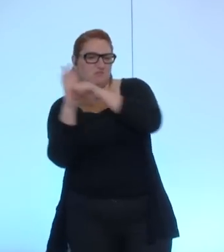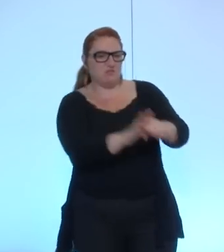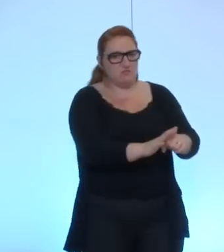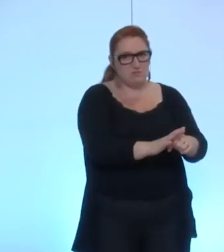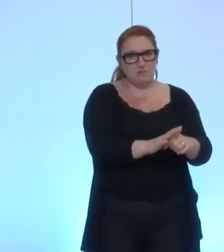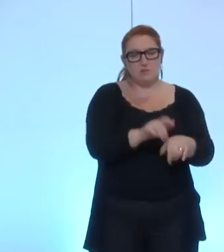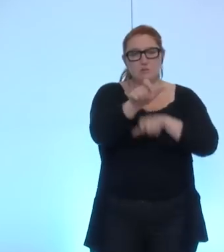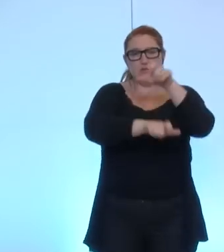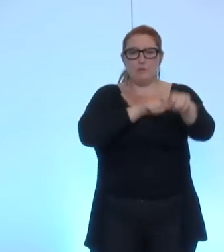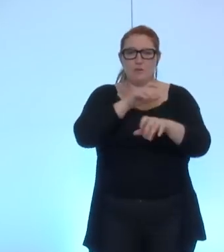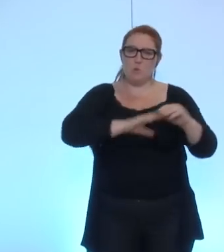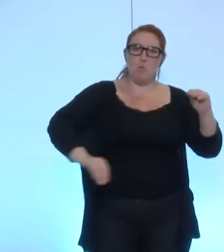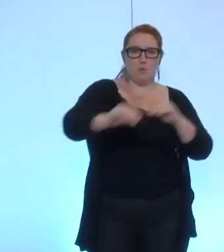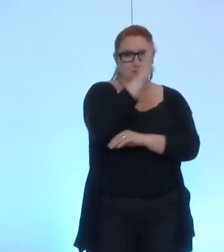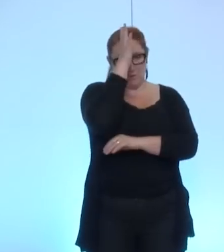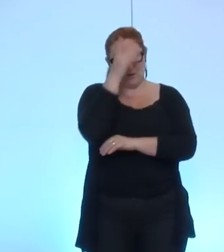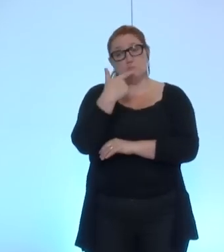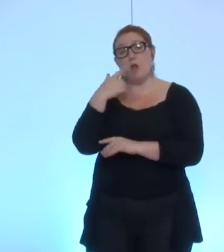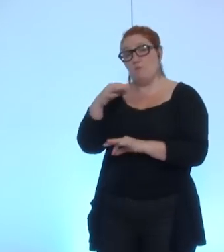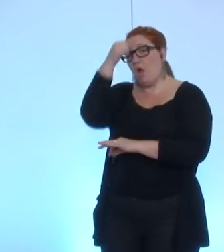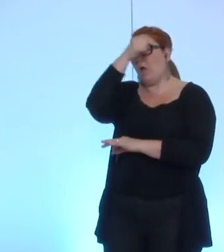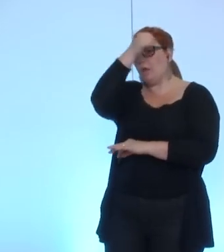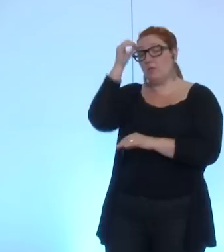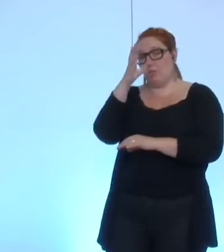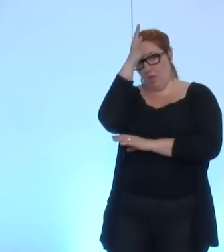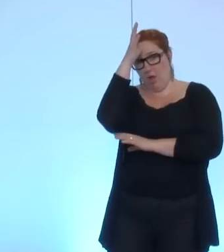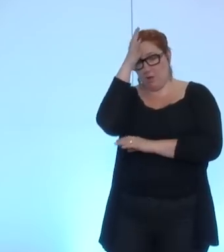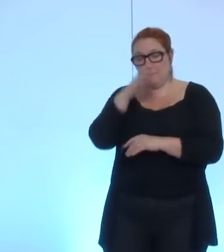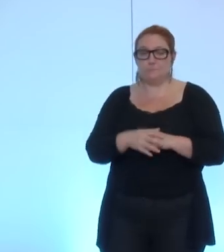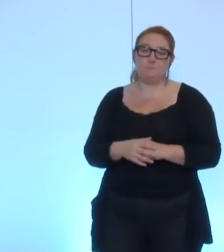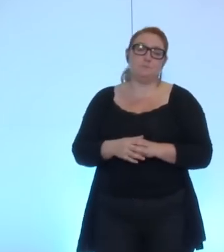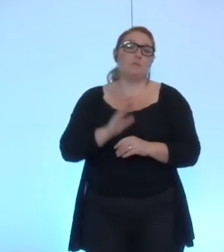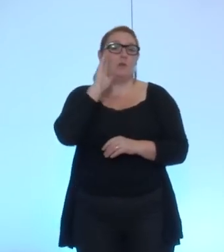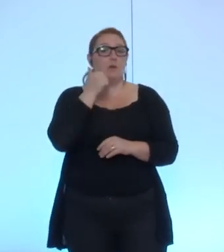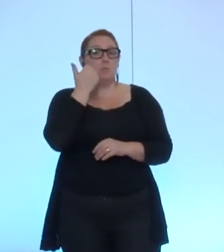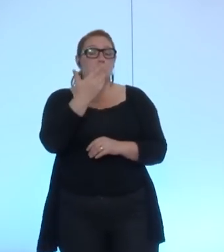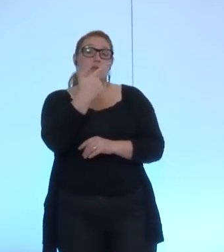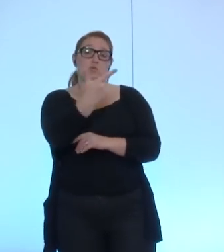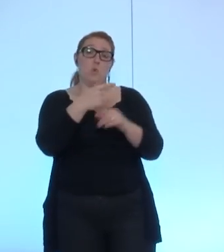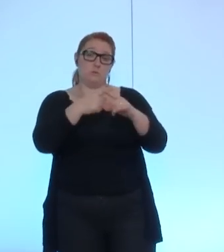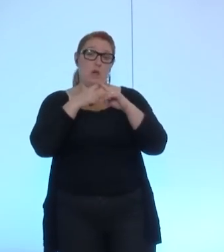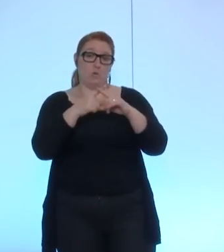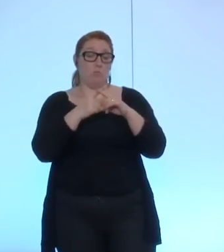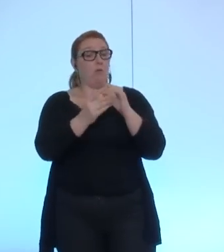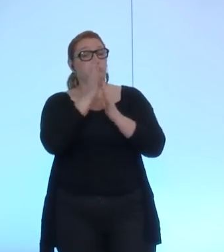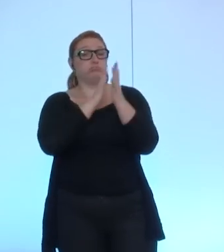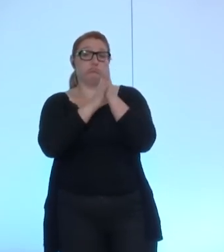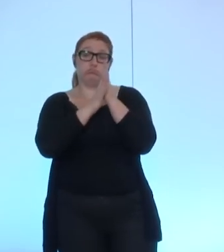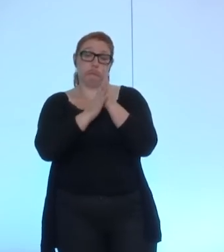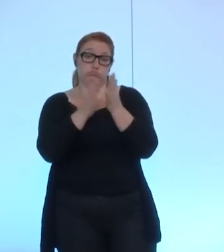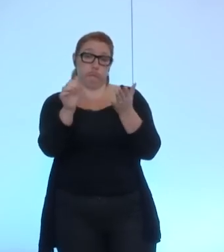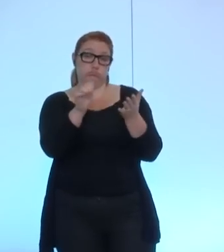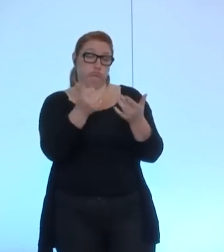puisque les deux arguments que vous avez jusqu'à présent évoqués ne tiennent pas il me semblerait